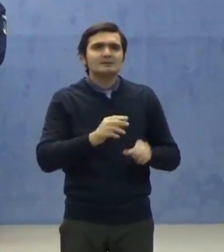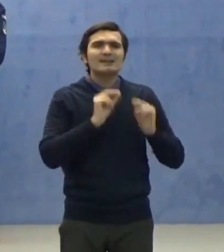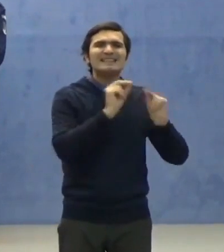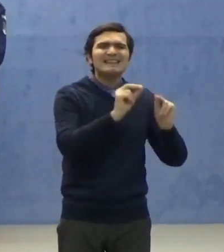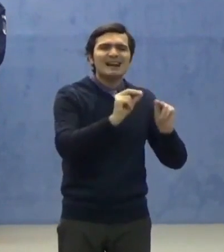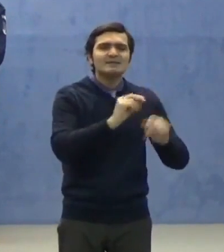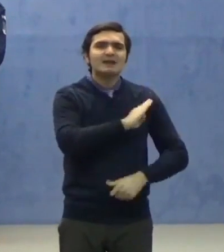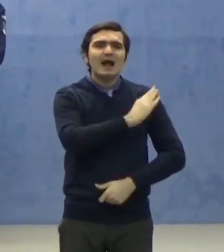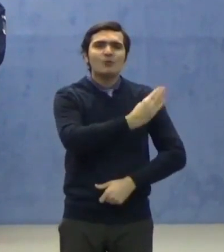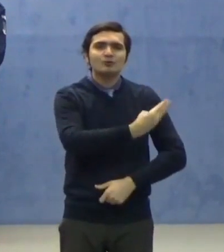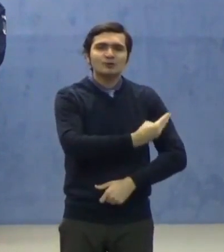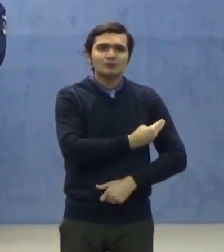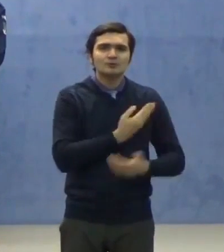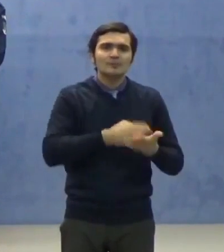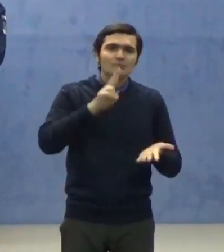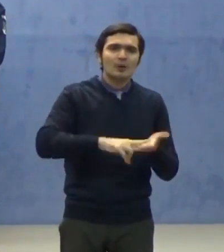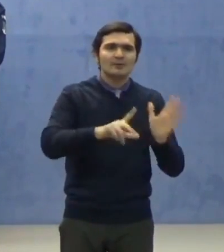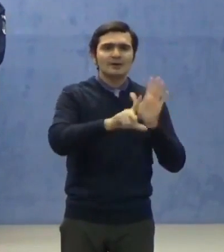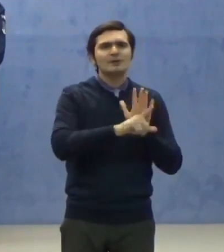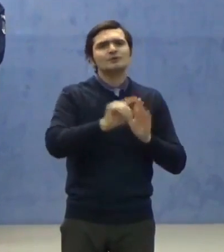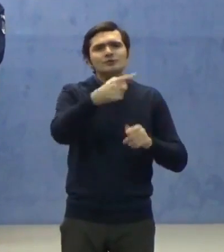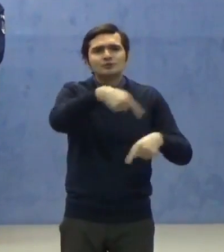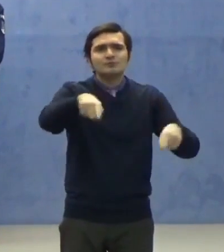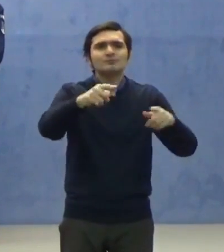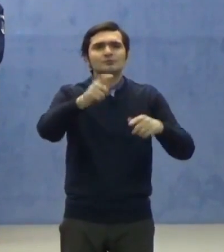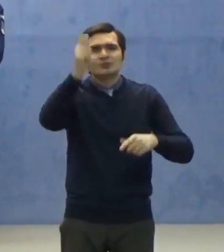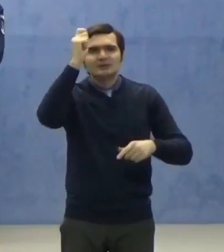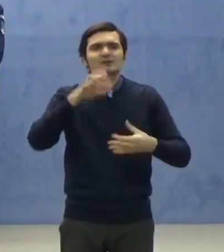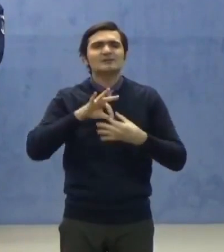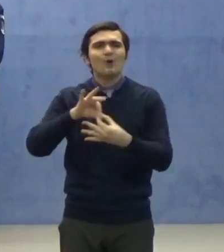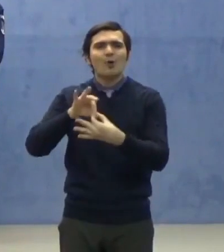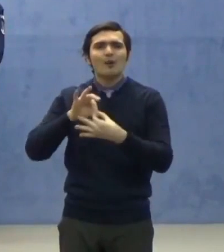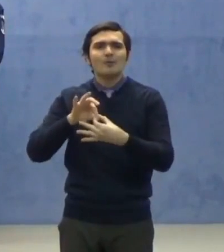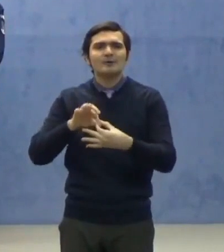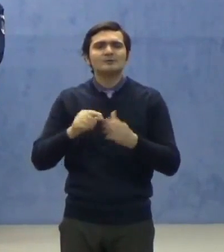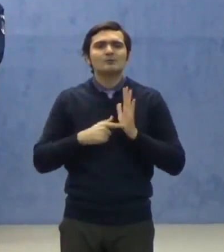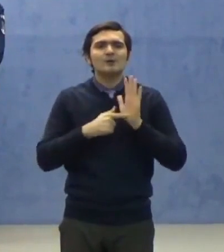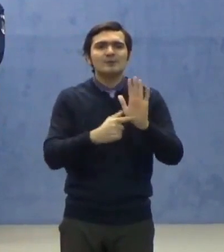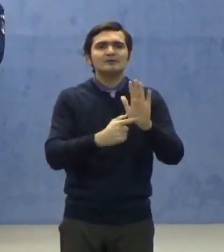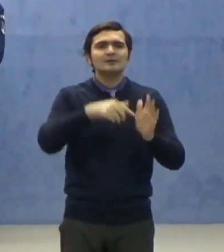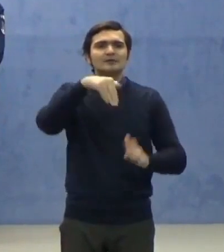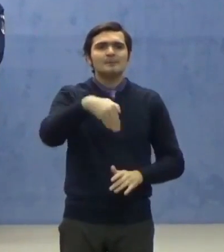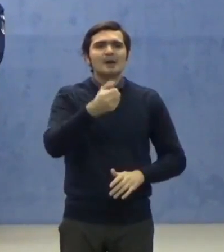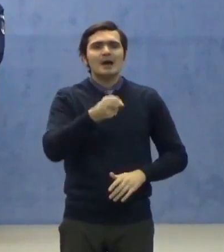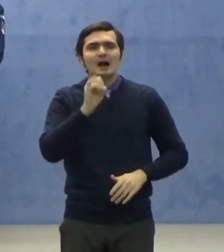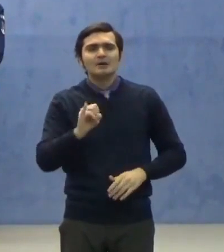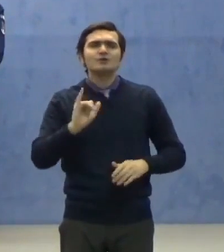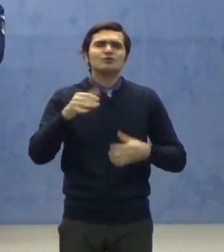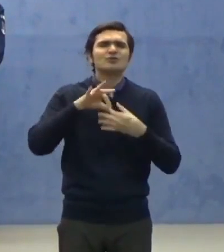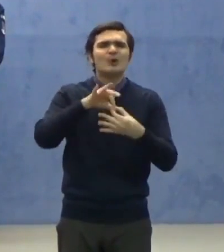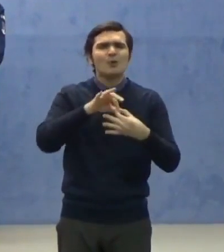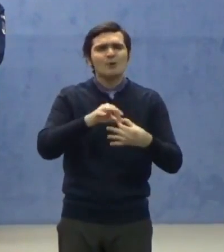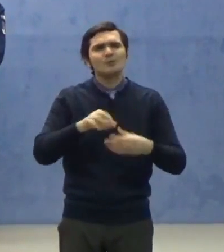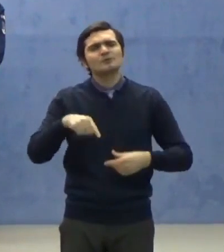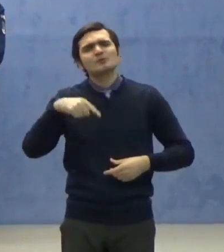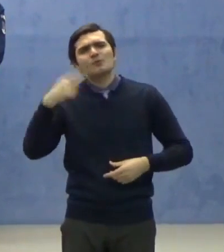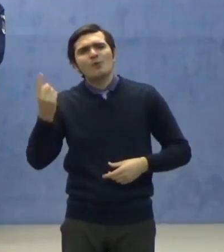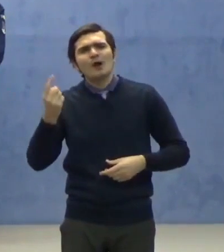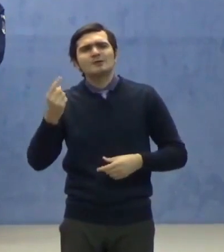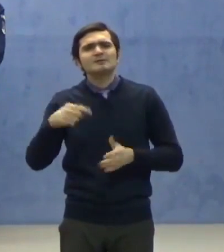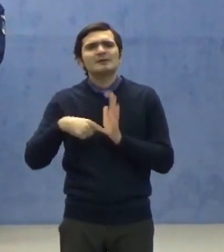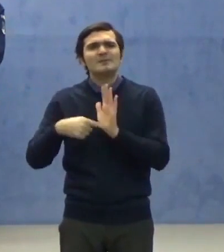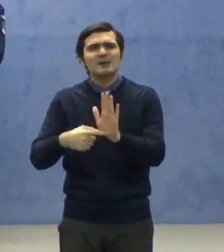și să colaboreze cu reprezentanții Ministerului Afacerilor Interne și a altor instituții aflați în